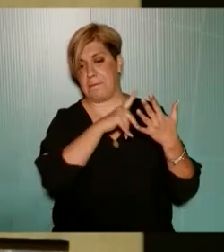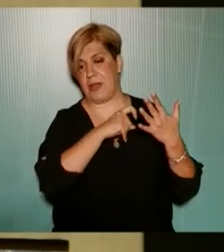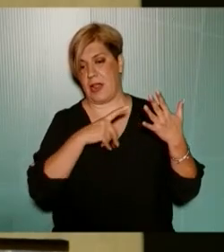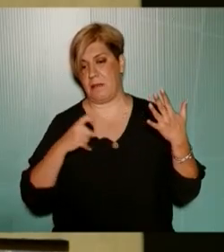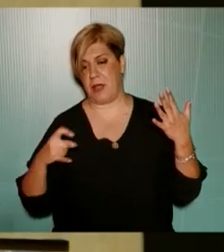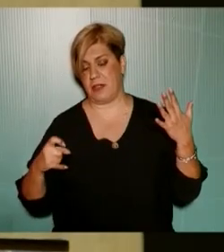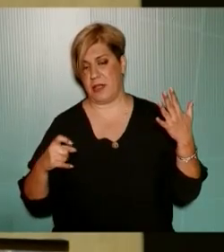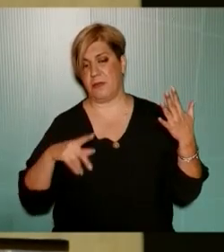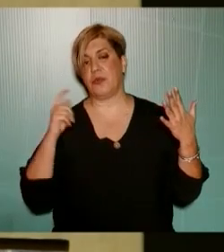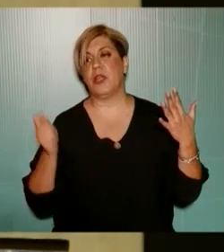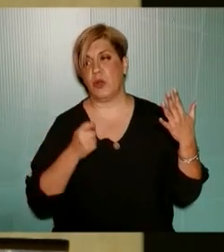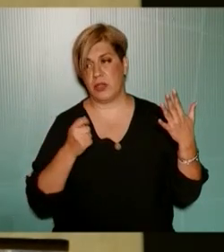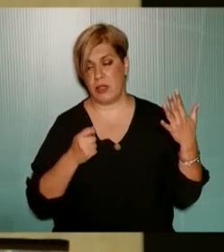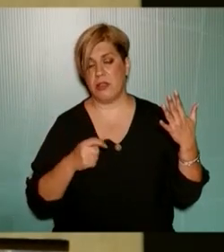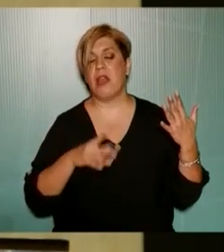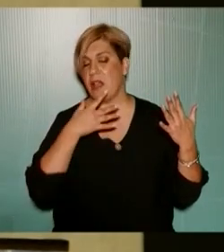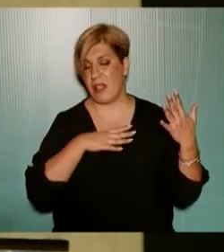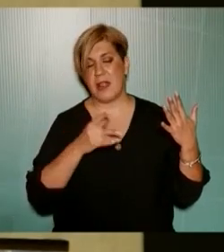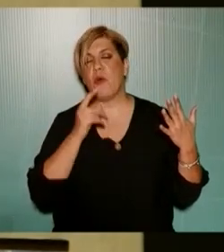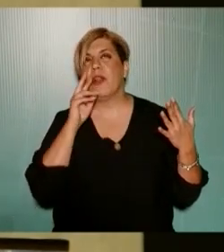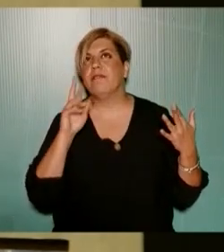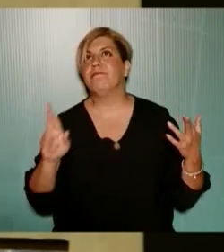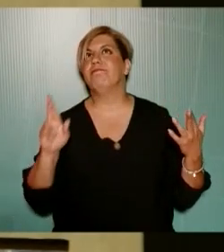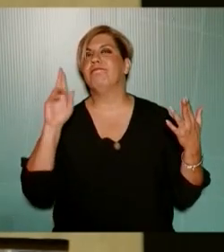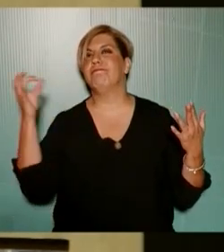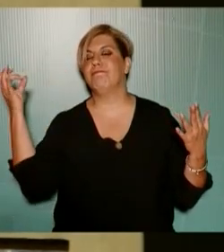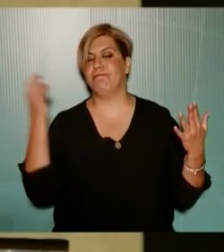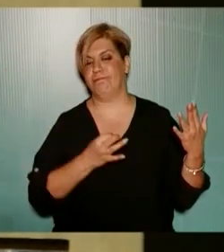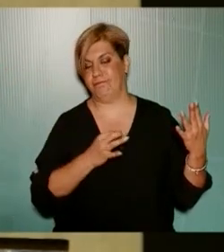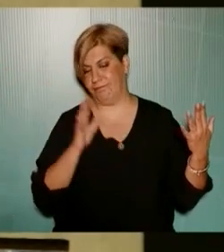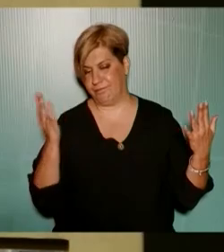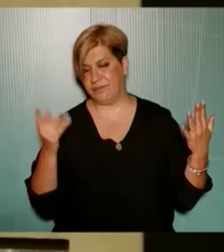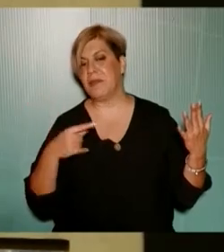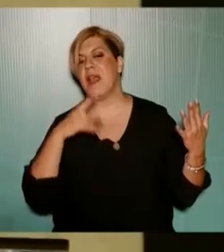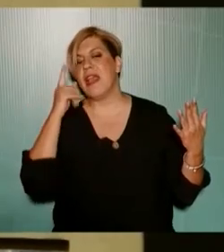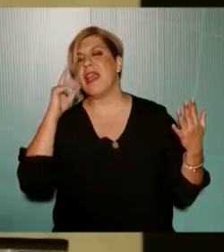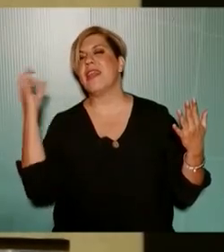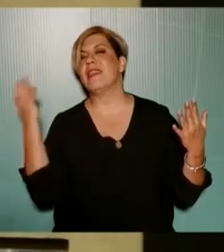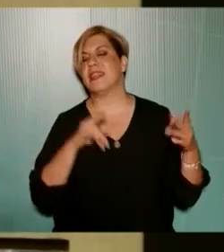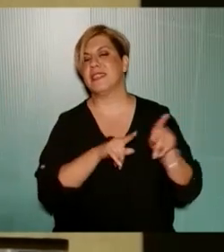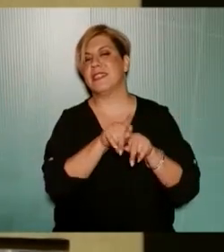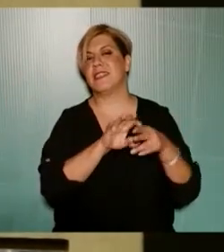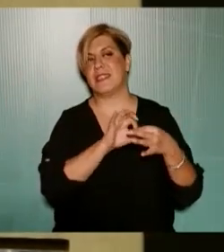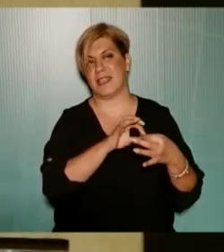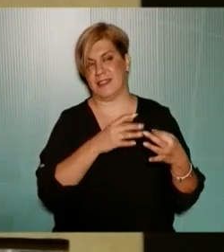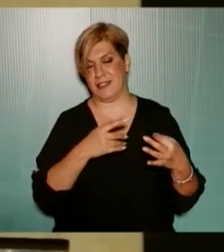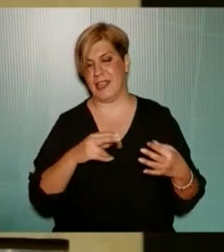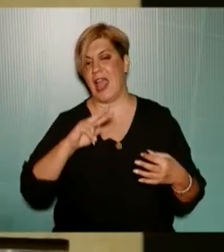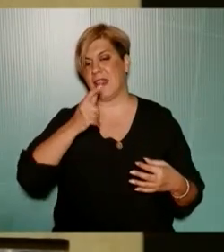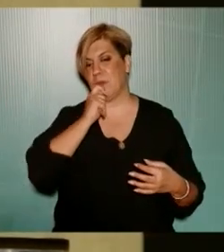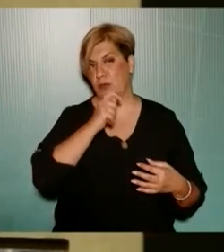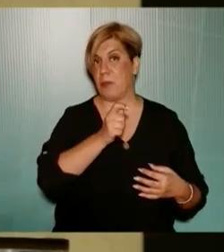που γίνονται θα ήταν πολύ ιδανικό και θα ήταν μια ιδανική σχέση συμπολίτευσης-αντιπολίτευσης